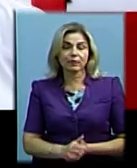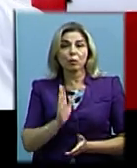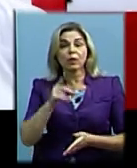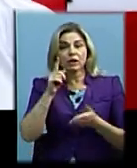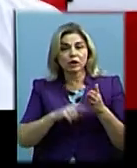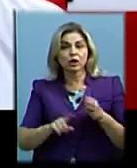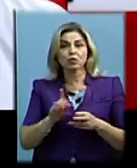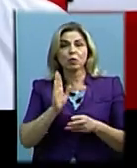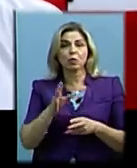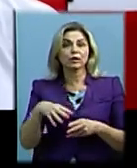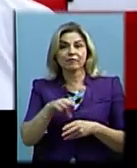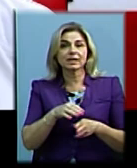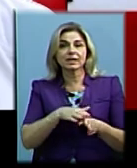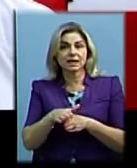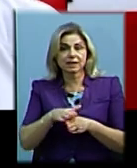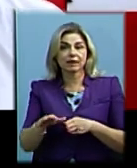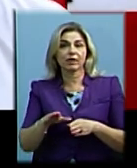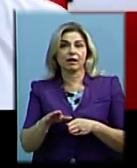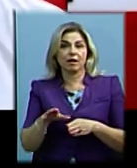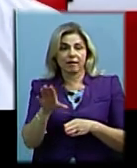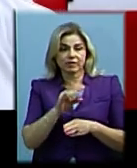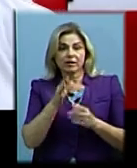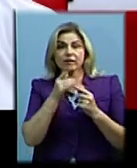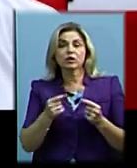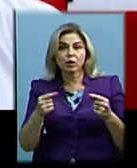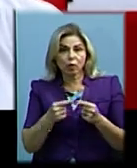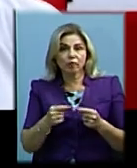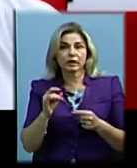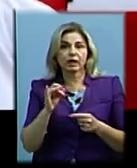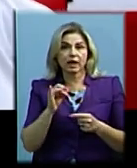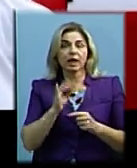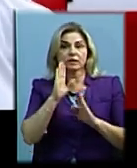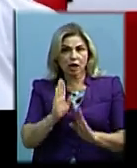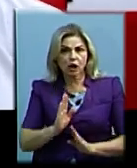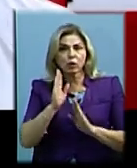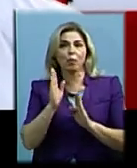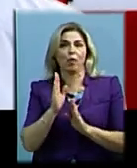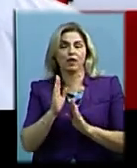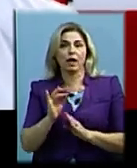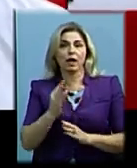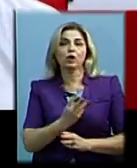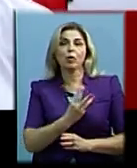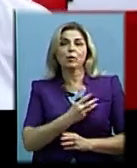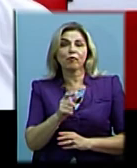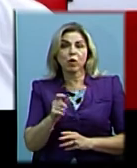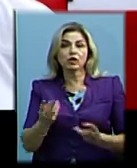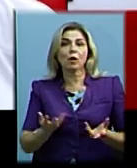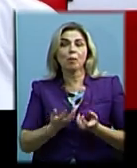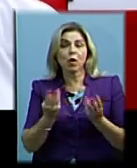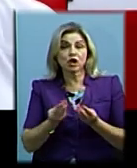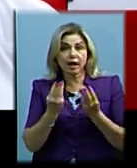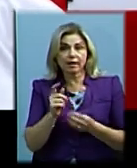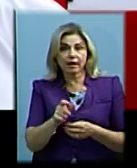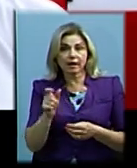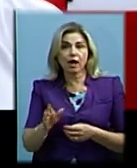цілодоково, водії цілодоково і добровольці-пожежники будуть залучатись